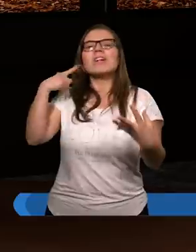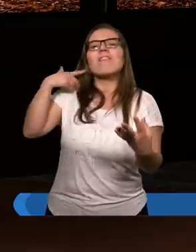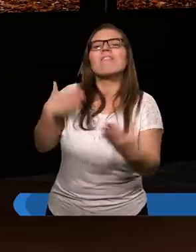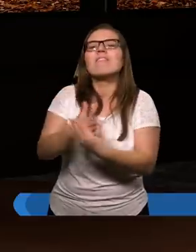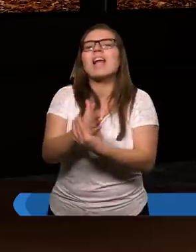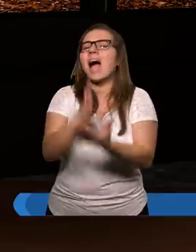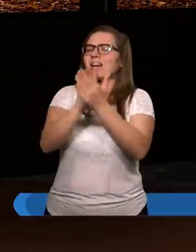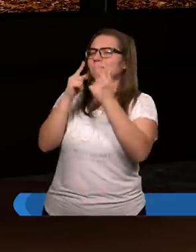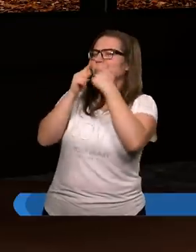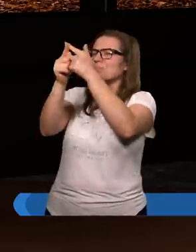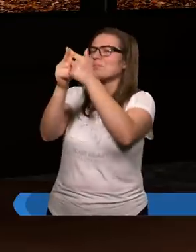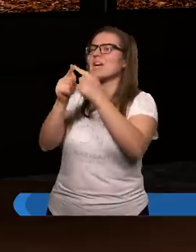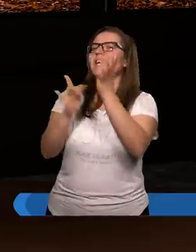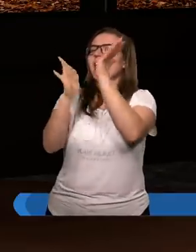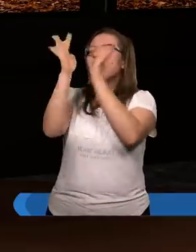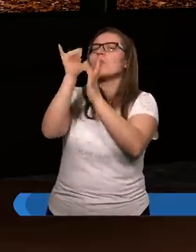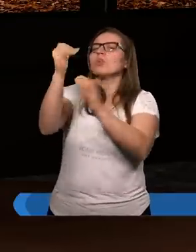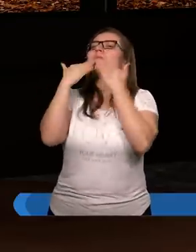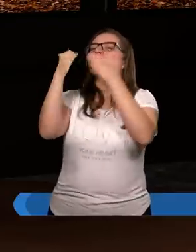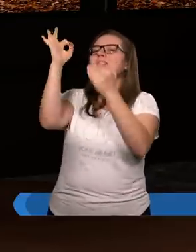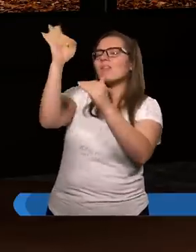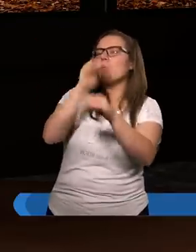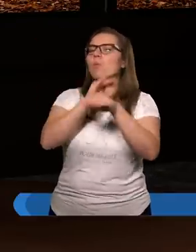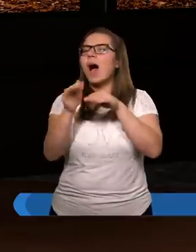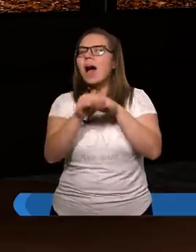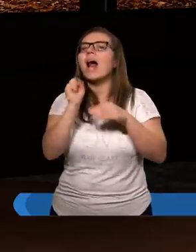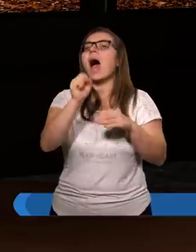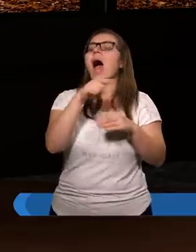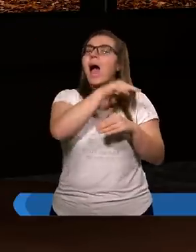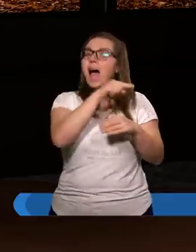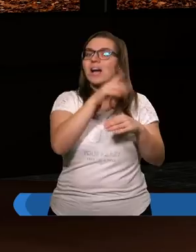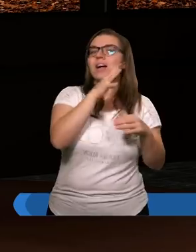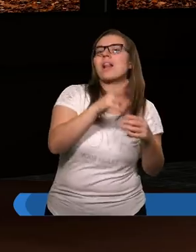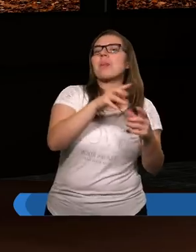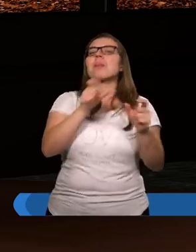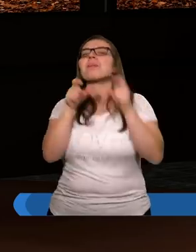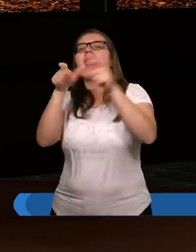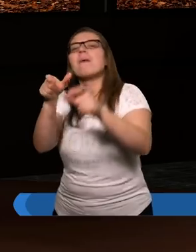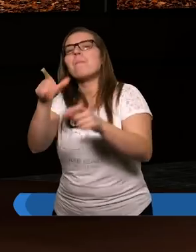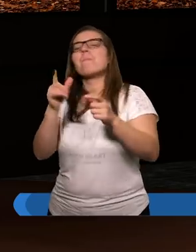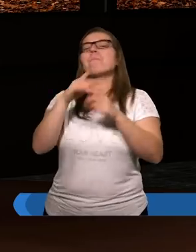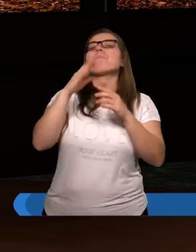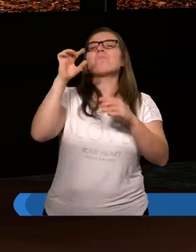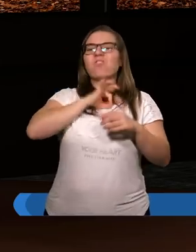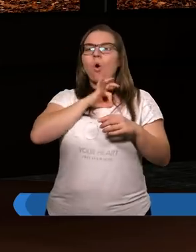Jezusa i zbawienie z łaski. Ale oni narzucali swoje poglądy tym poganom.